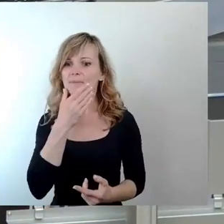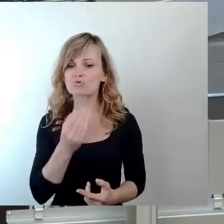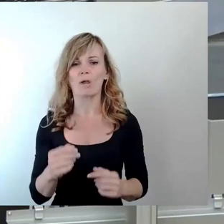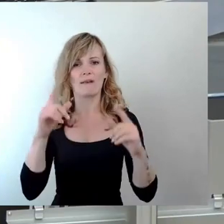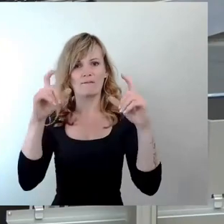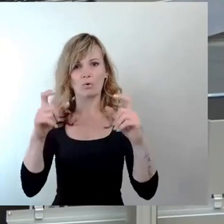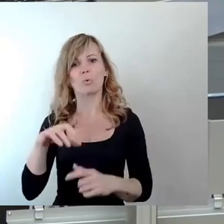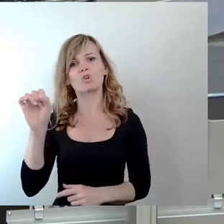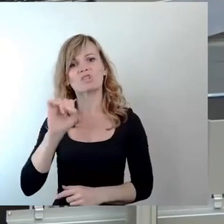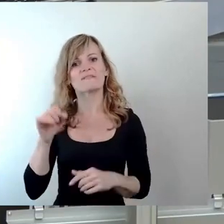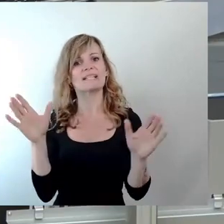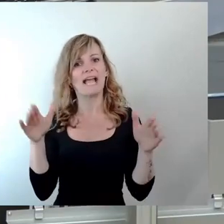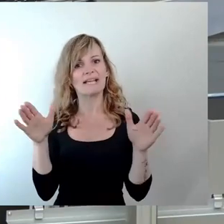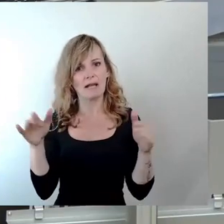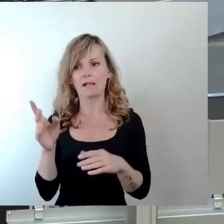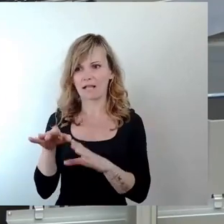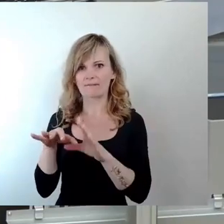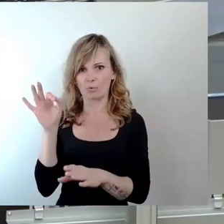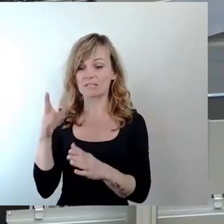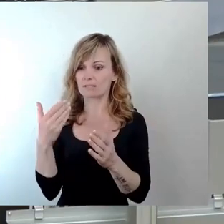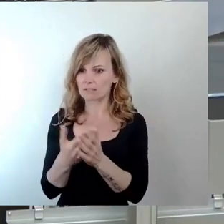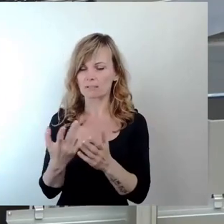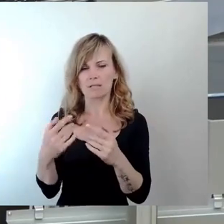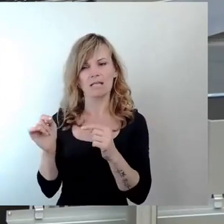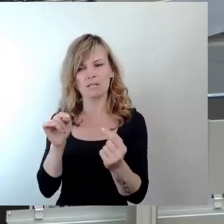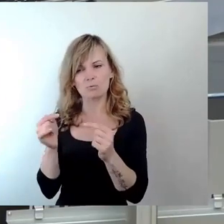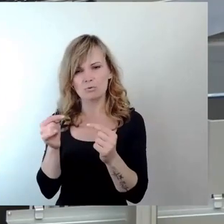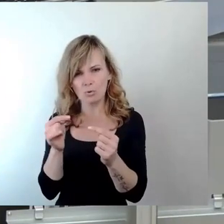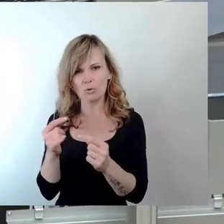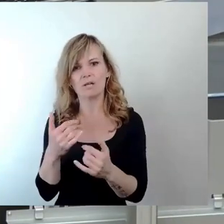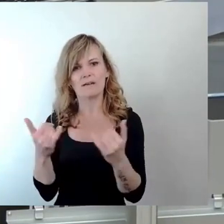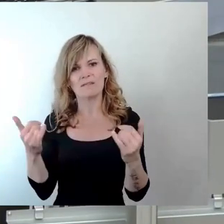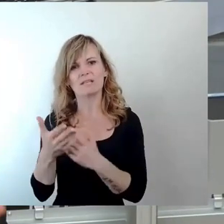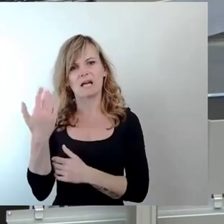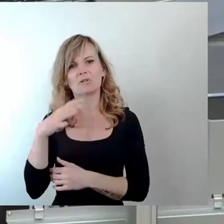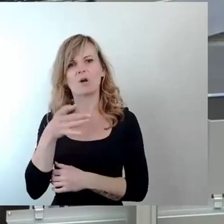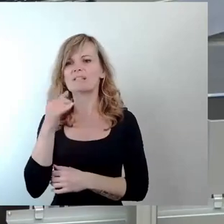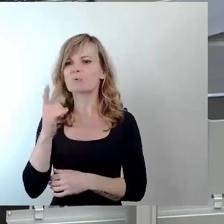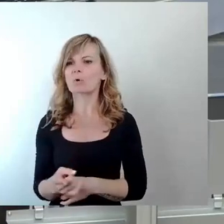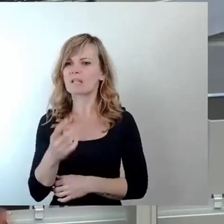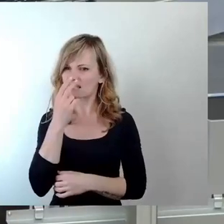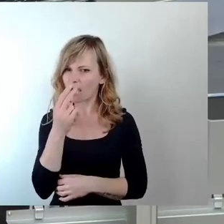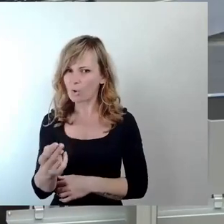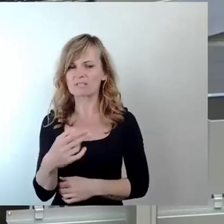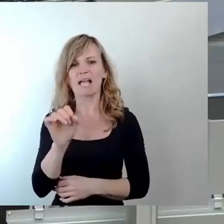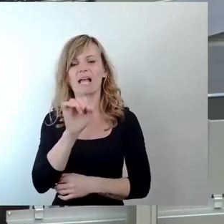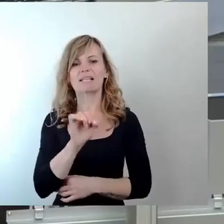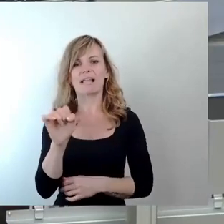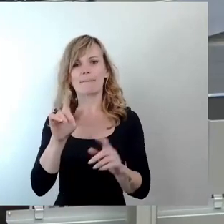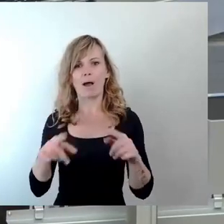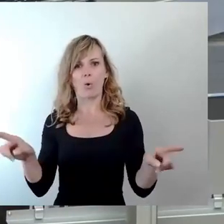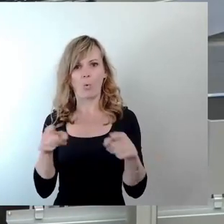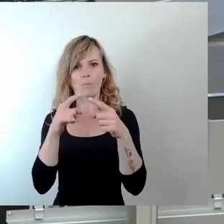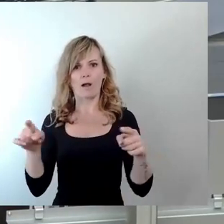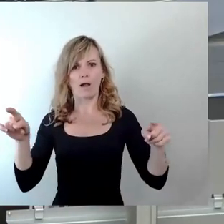gefunden. Wir haben darüber diskutiert, wie das, sage ich mal, so um 1900 oder so aussah. Ja, da war die Semperoper noch in einem Park eigentlich